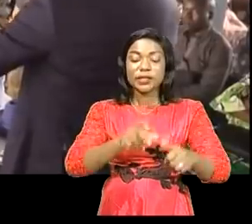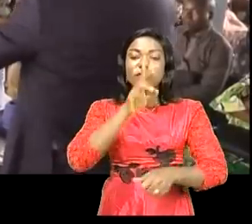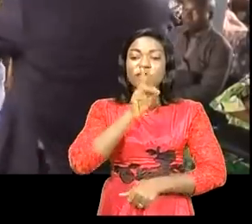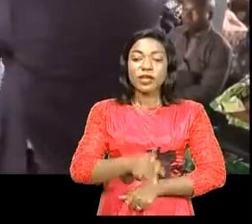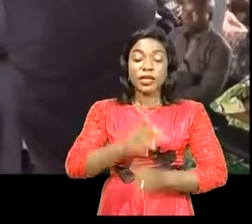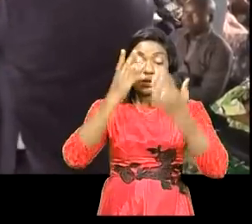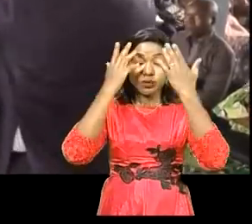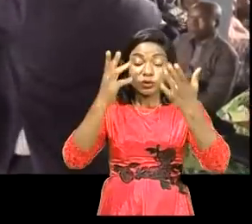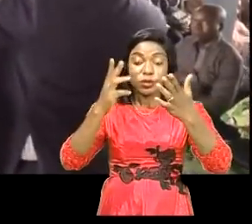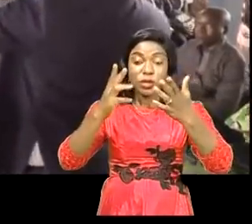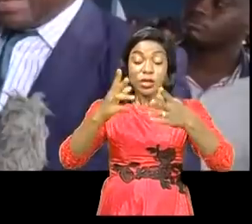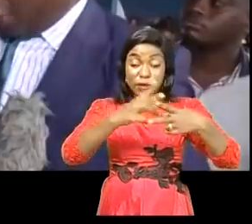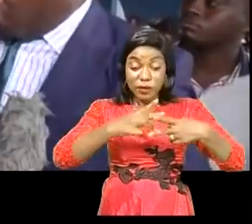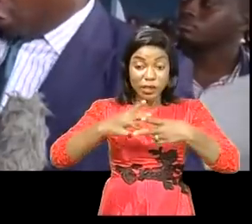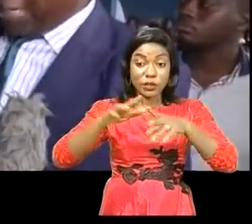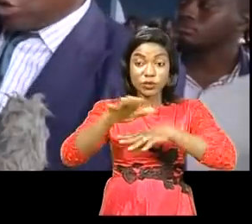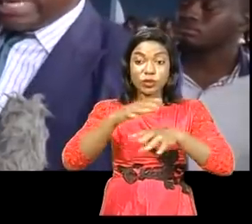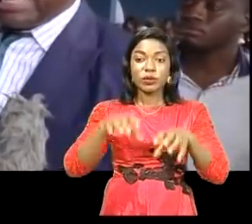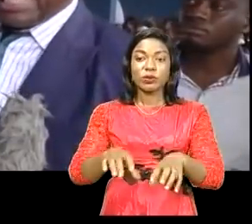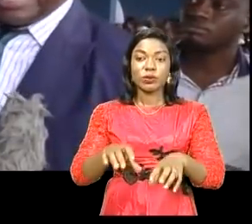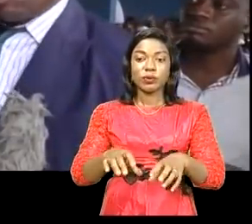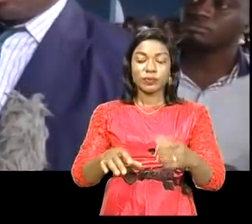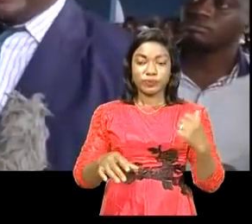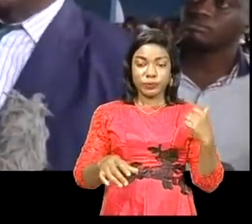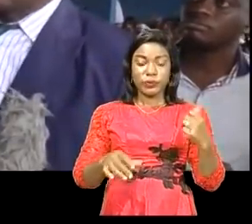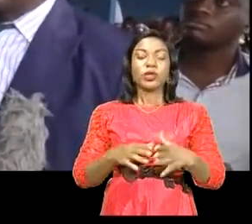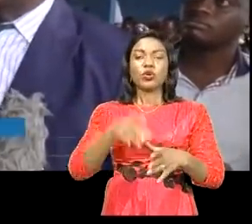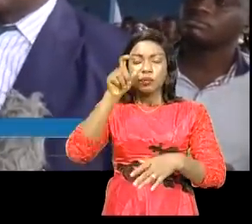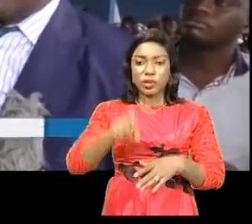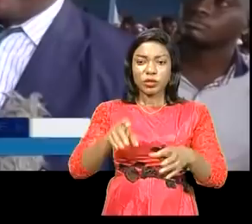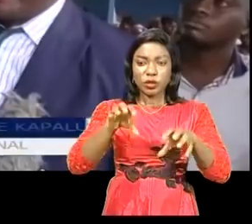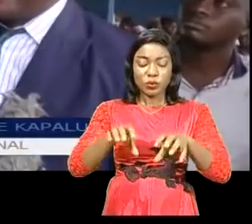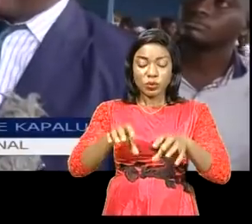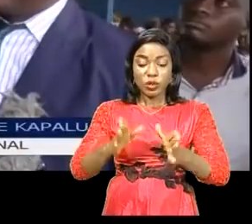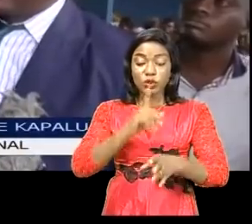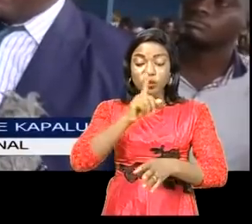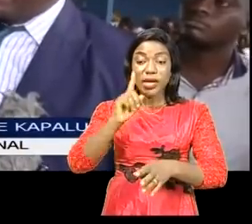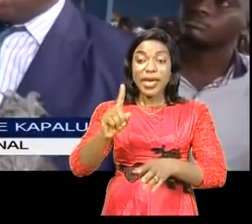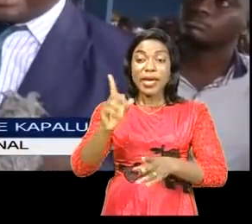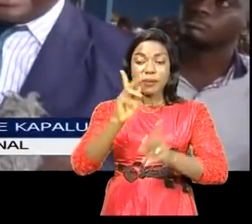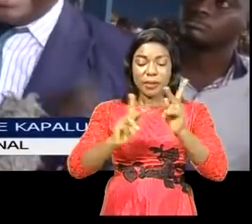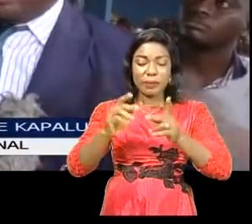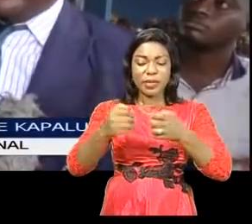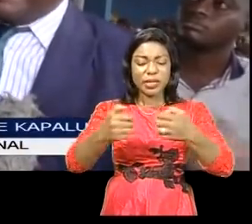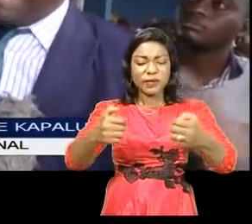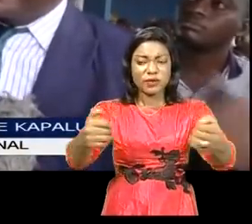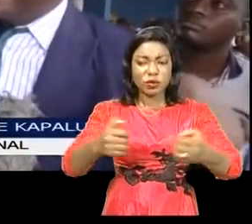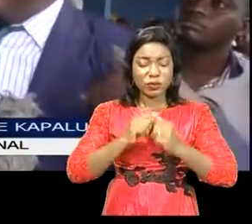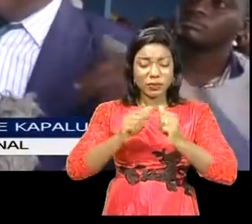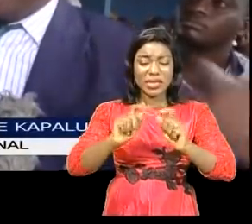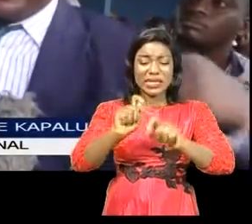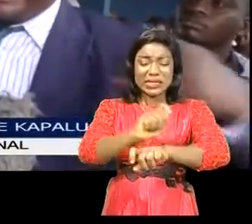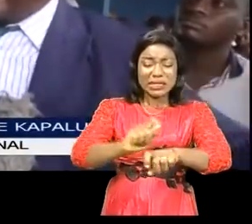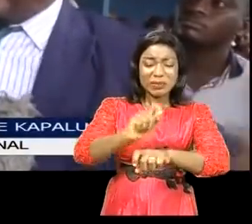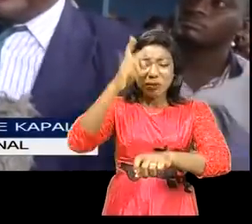que Dieu veillera sur le Congo. Il faut que les Congolais soient un seul peuple, pas de division clanique, tribale,